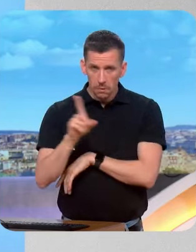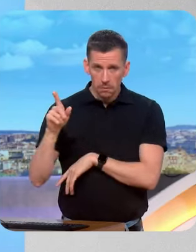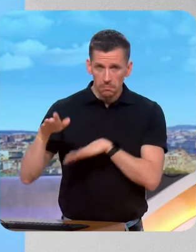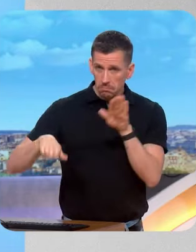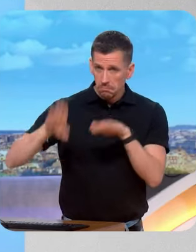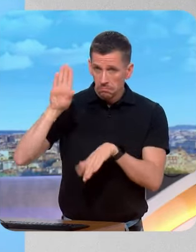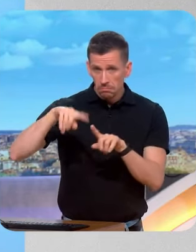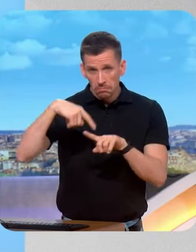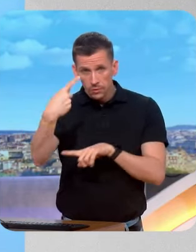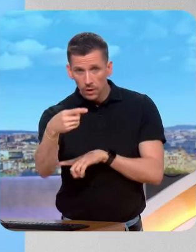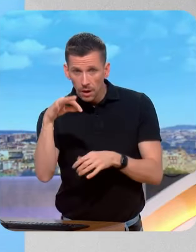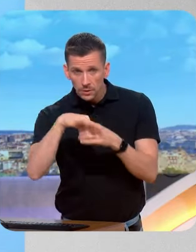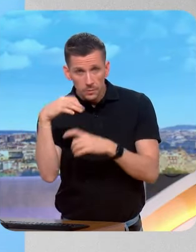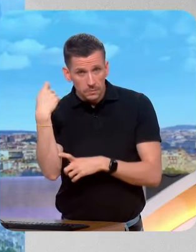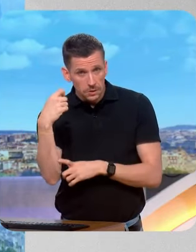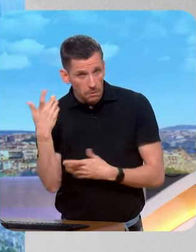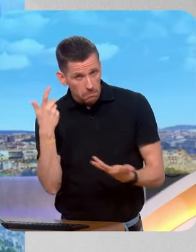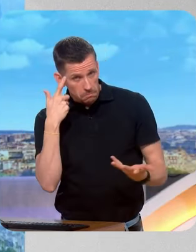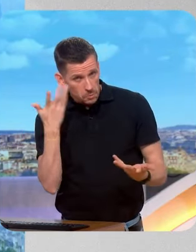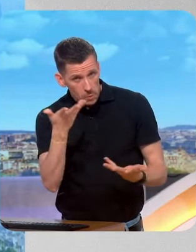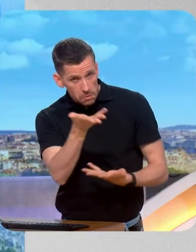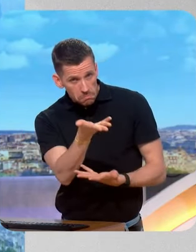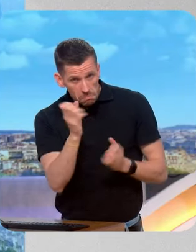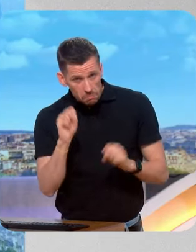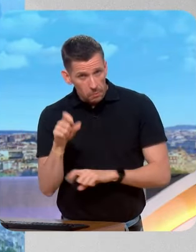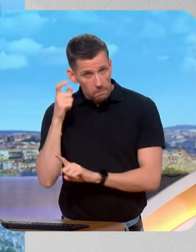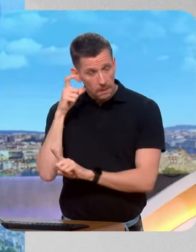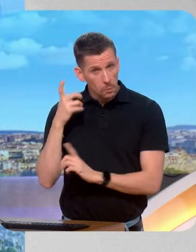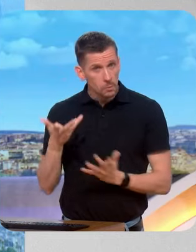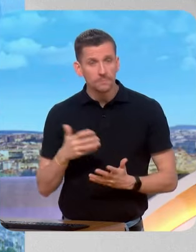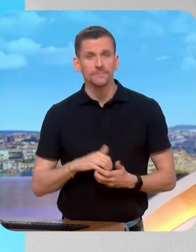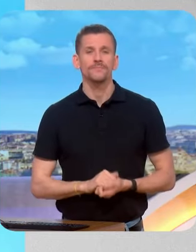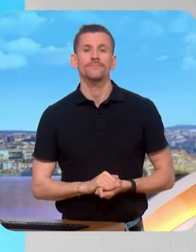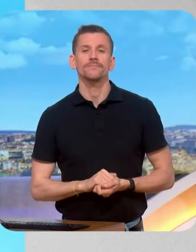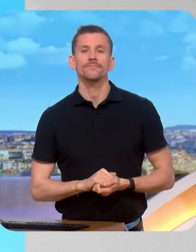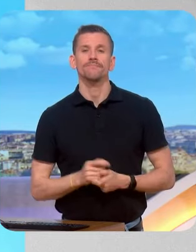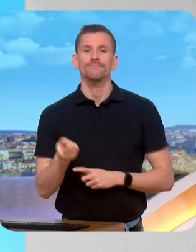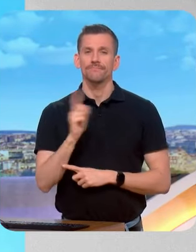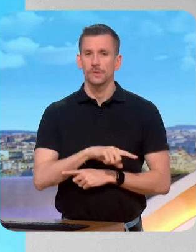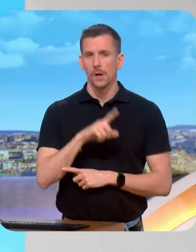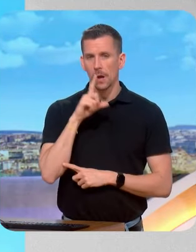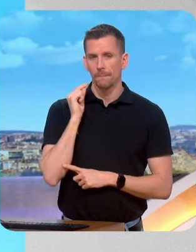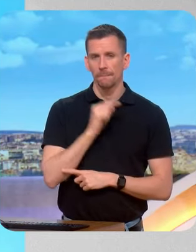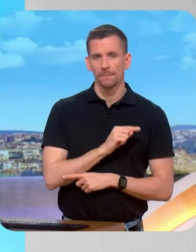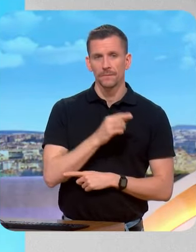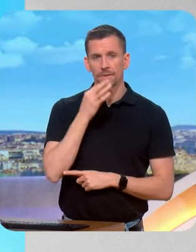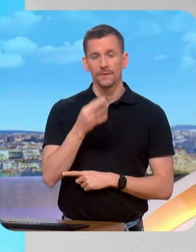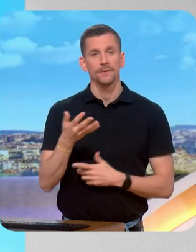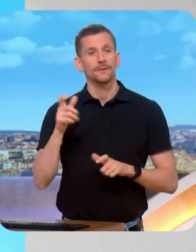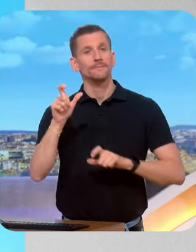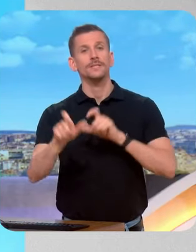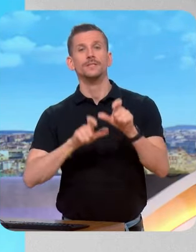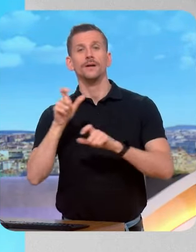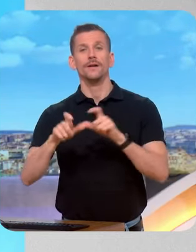vous, c'est un scénario qui vous paraît crédible et envisageable ? Toute personne engagée dans la vie